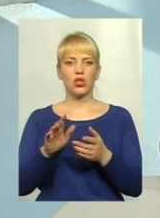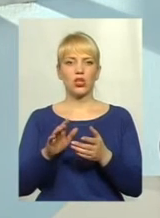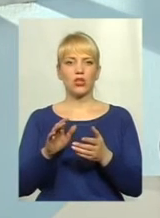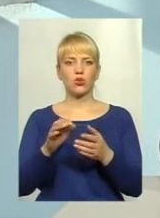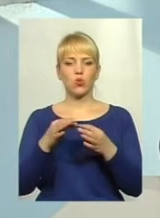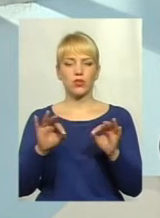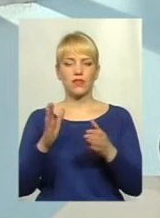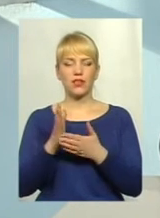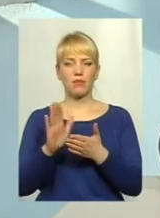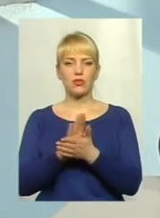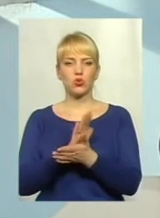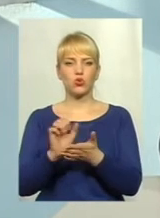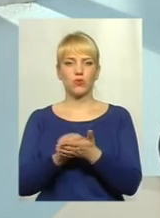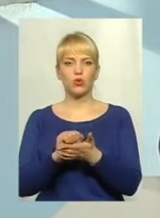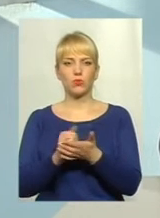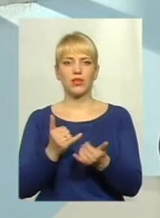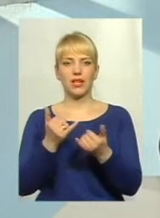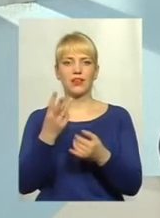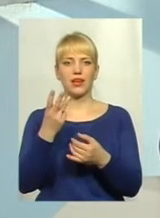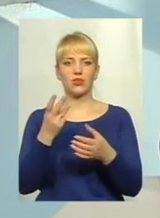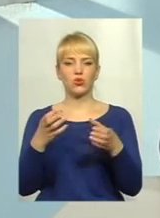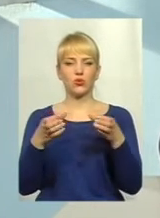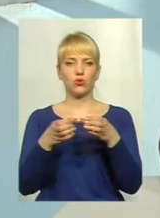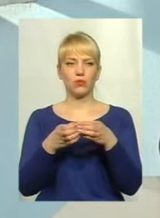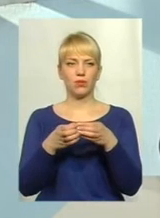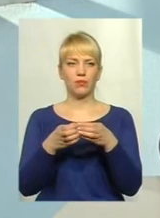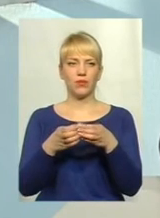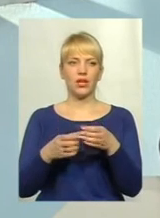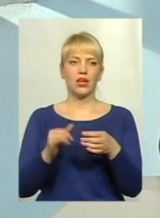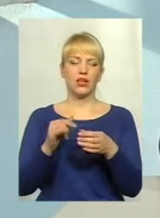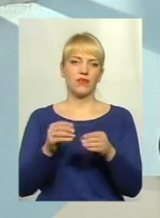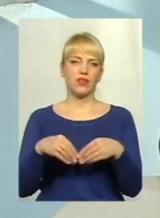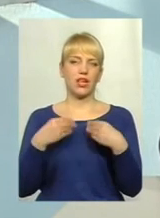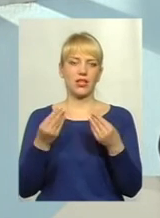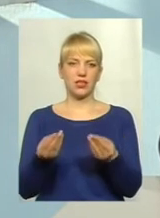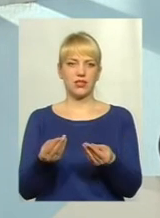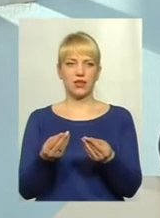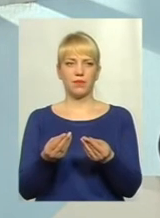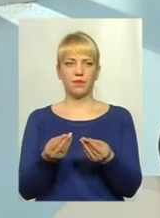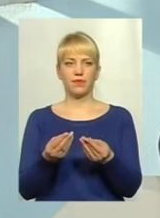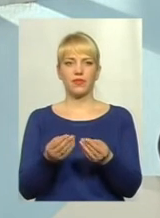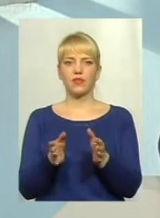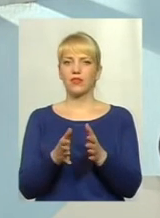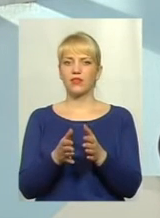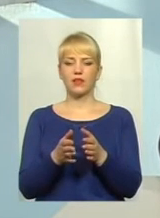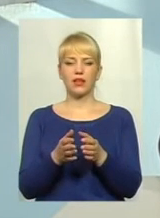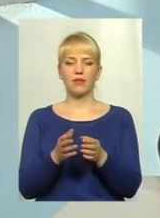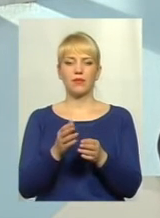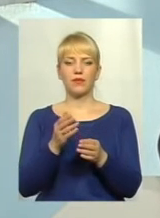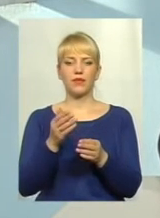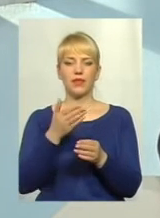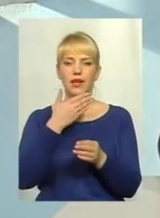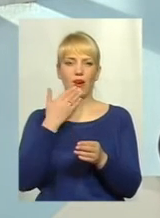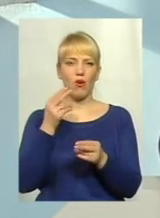третєї групи, а це дрібні саме підприємства туди потраплять, видається необмеженим терміном дії. Тобто